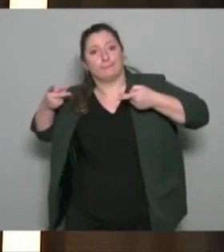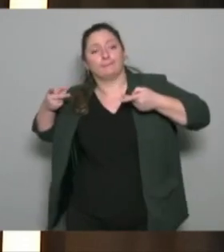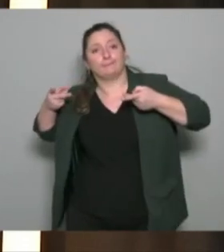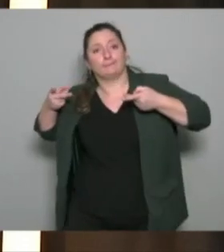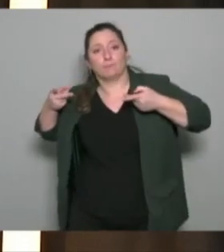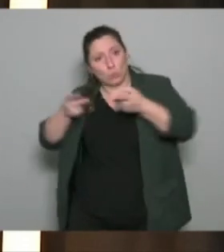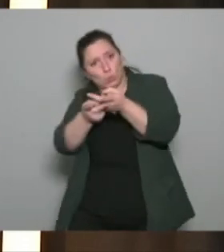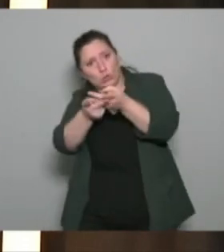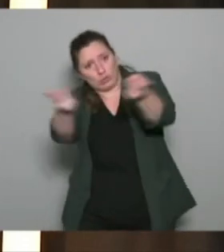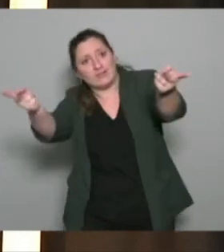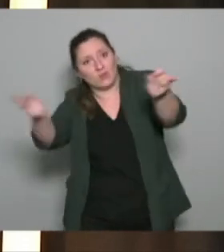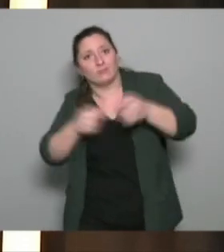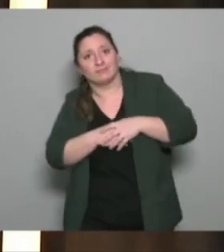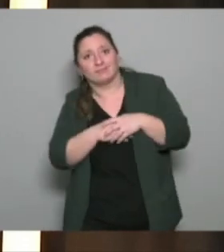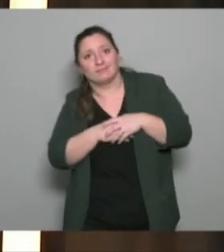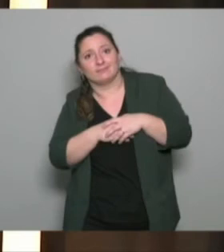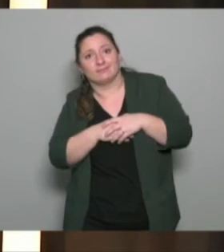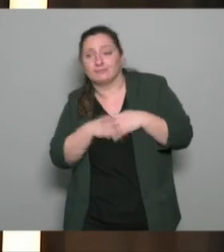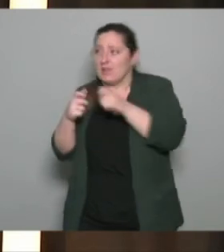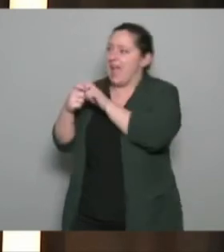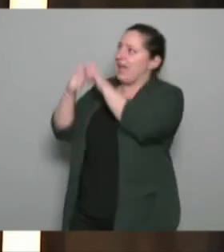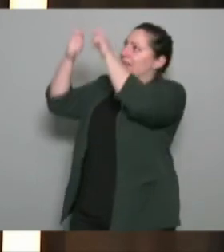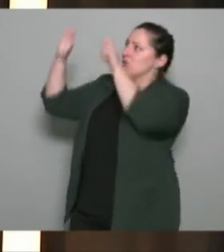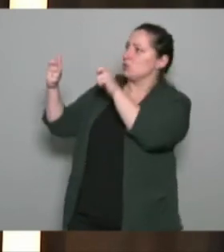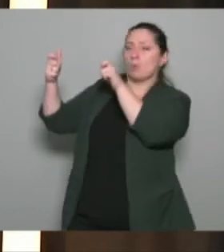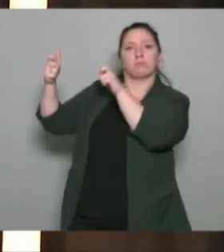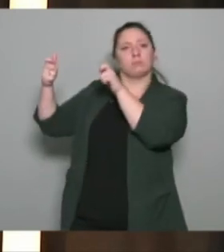que confère une institution